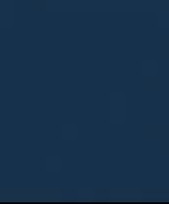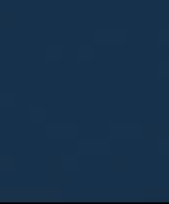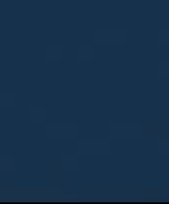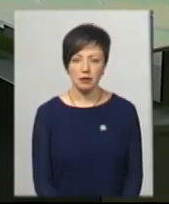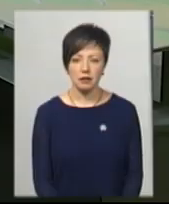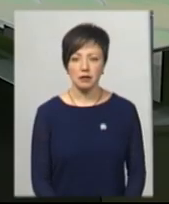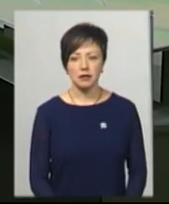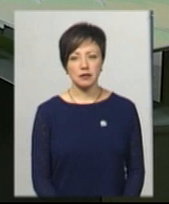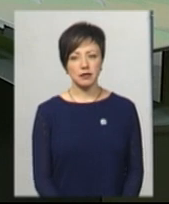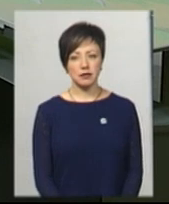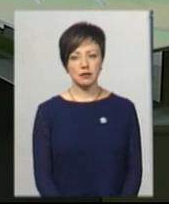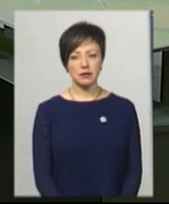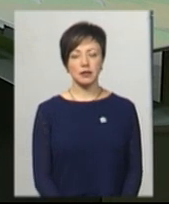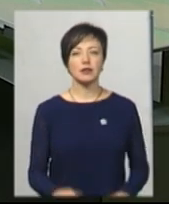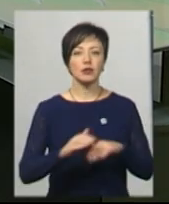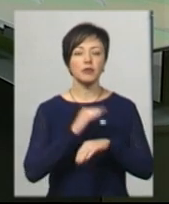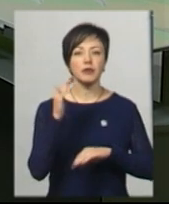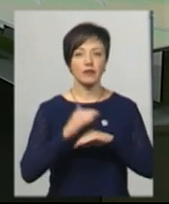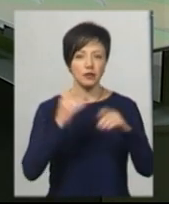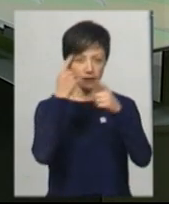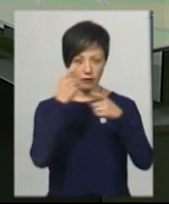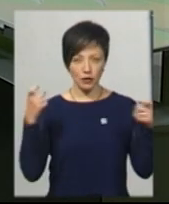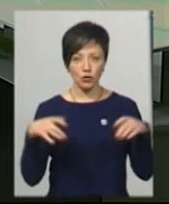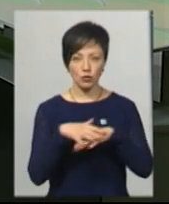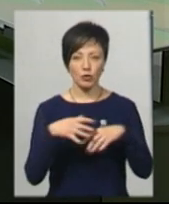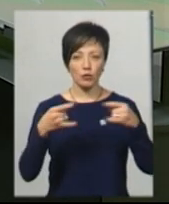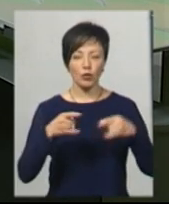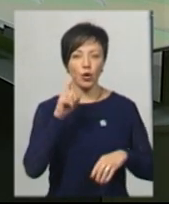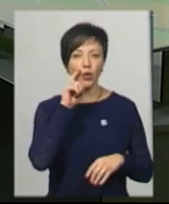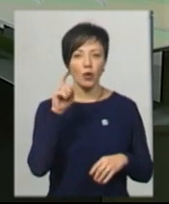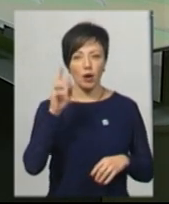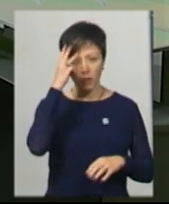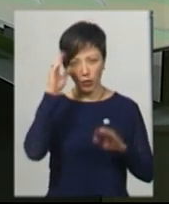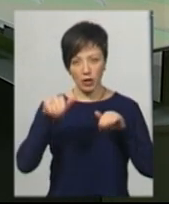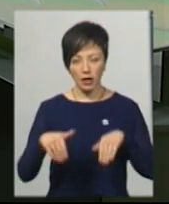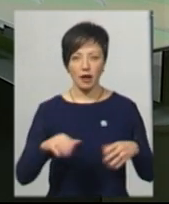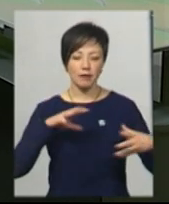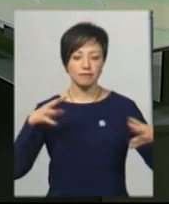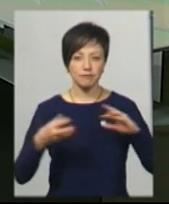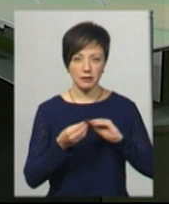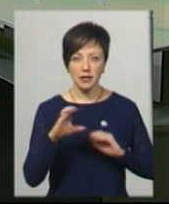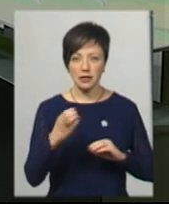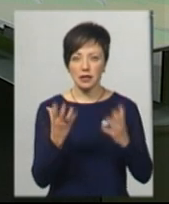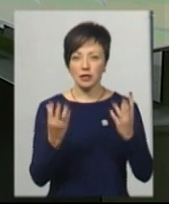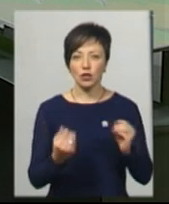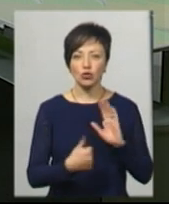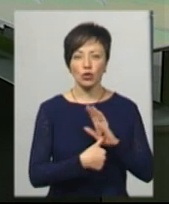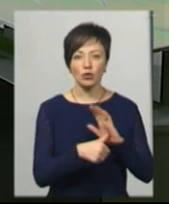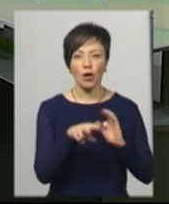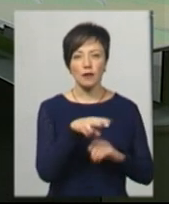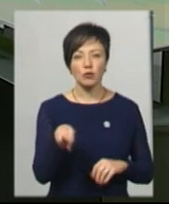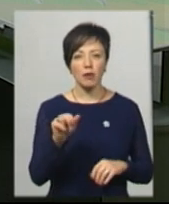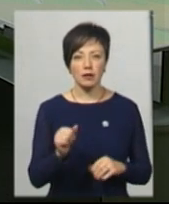Музика Добрий вечір, в ефірі Суспільного мовника Яв Поділля, інформаційний підсумок середи 6 листопада.